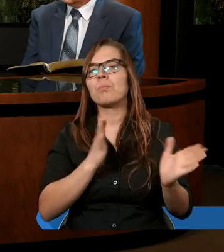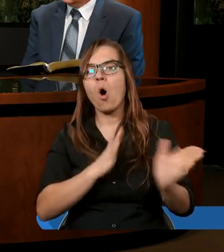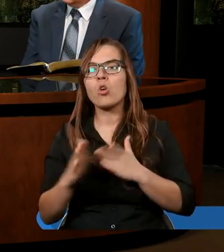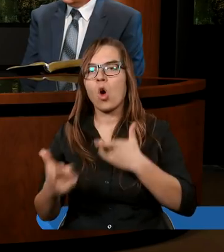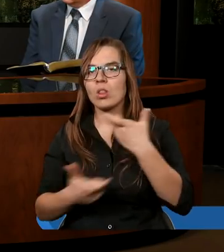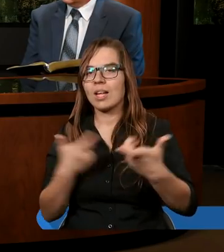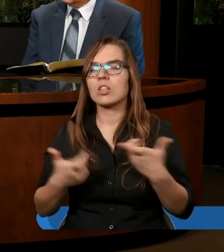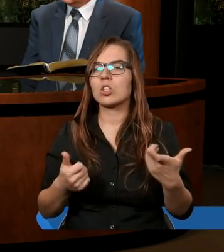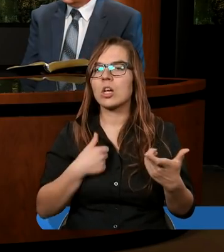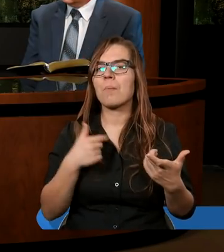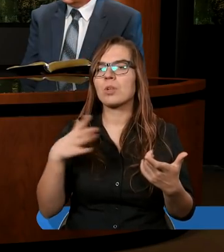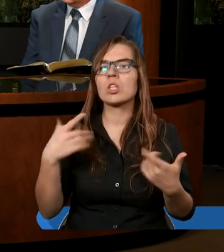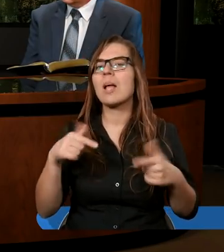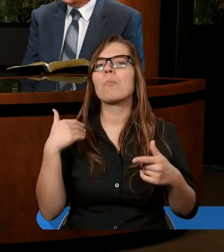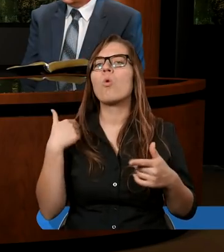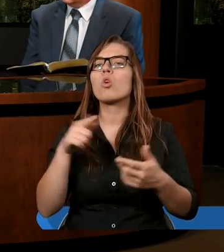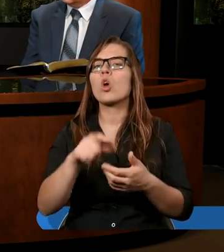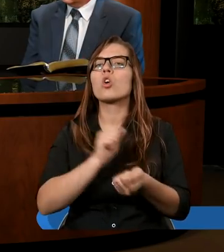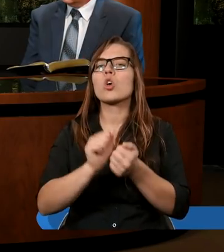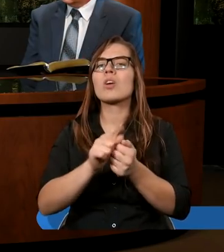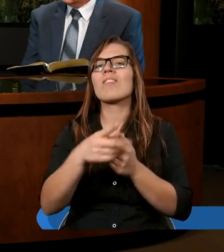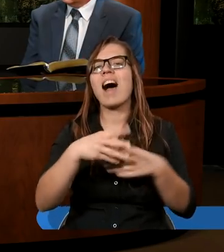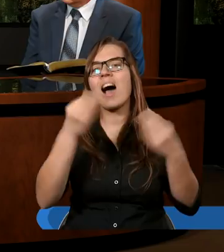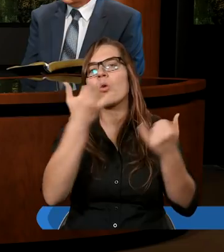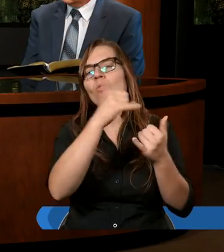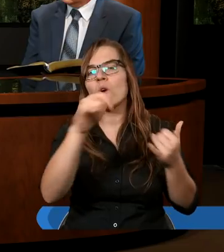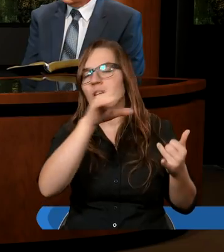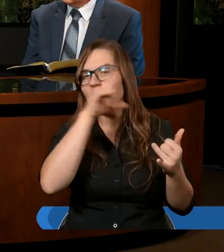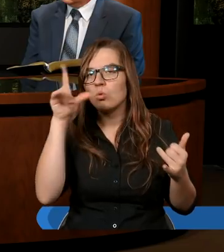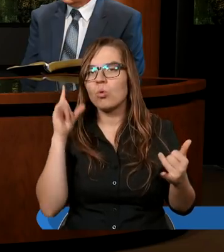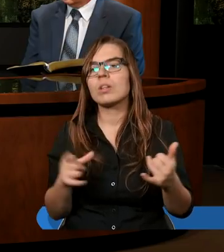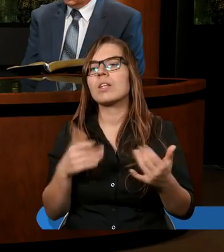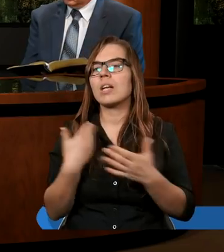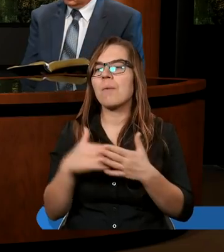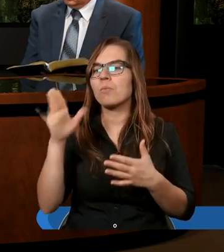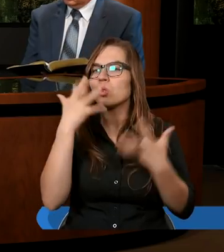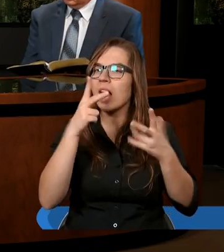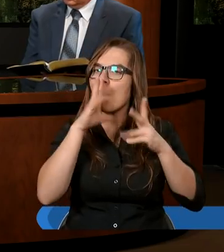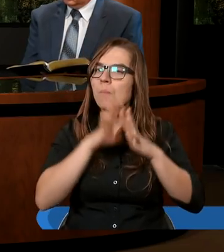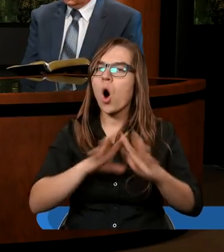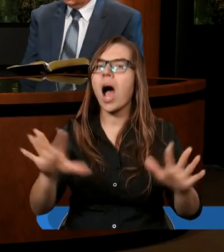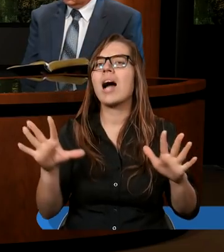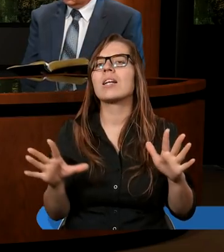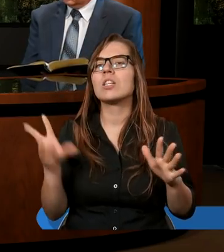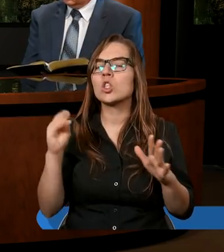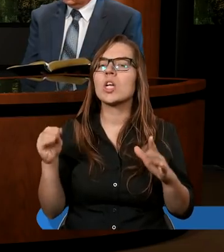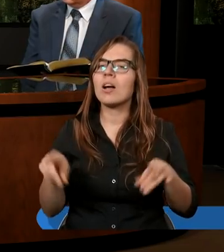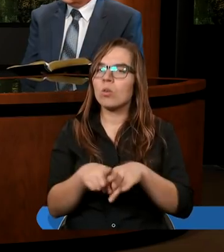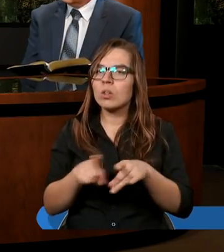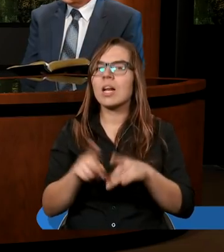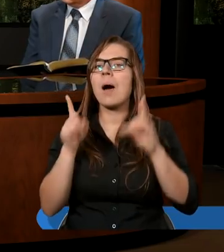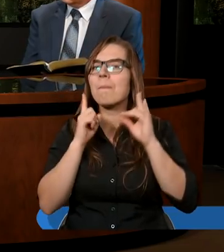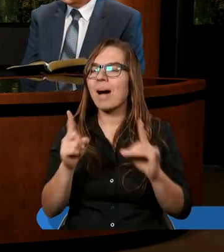etapie byłoby to bardzo szkodliwe dla rozwoju misji. Także Pan Bóg chciał pokazać, że również